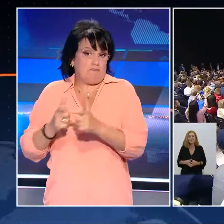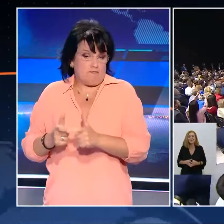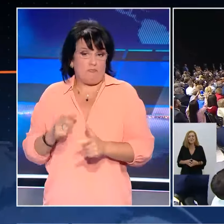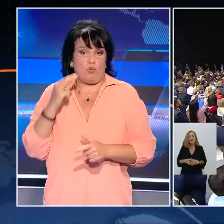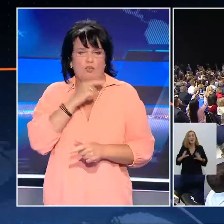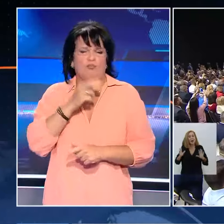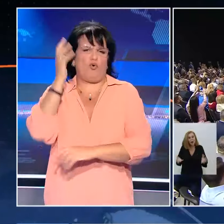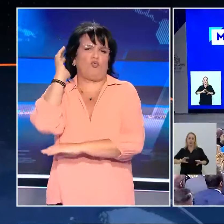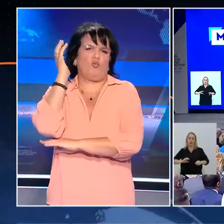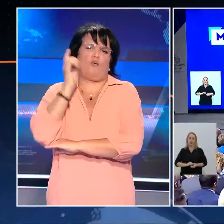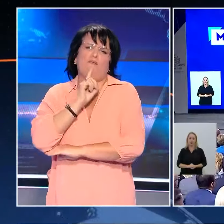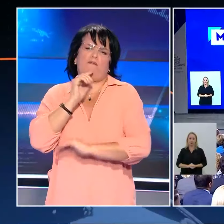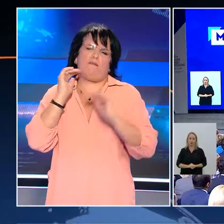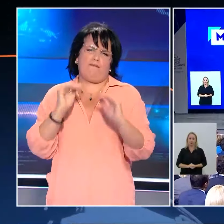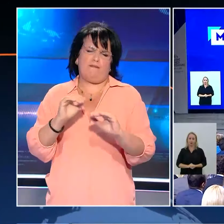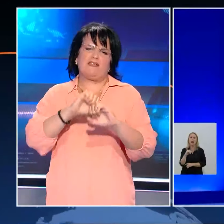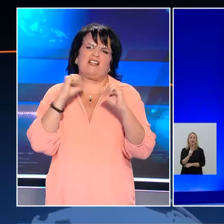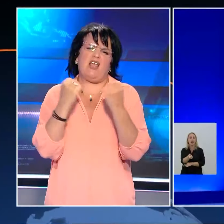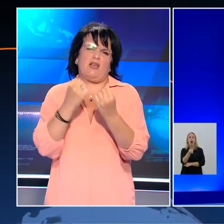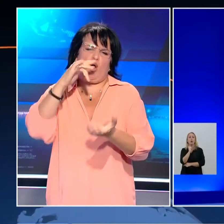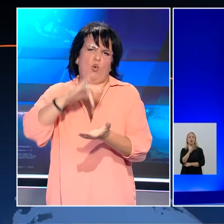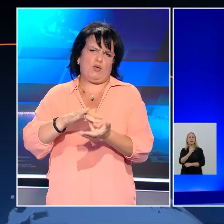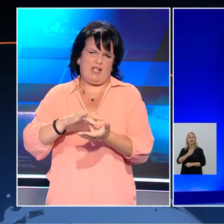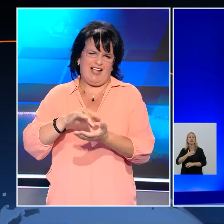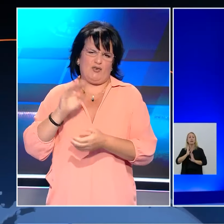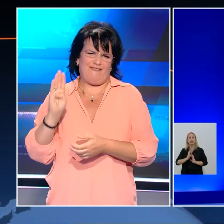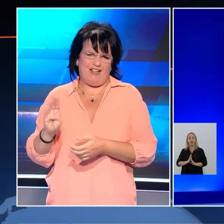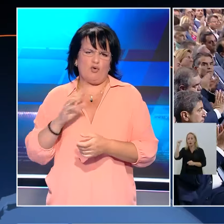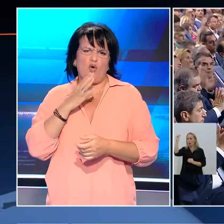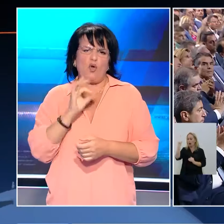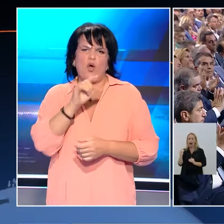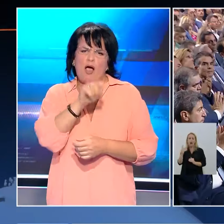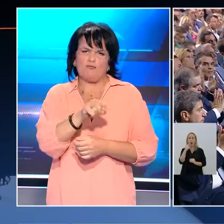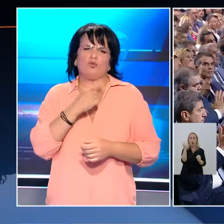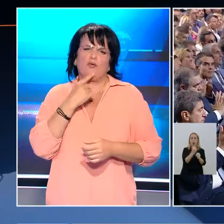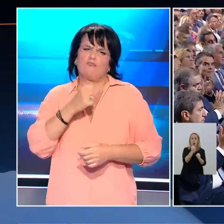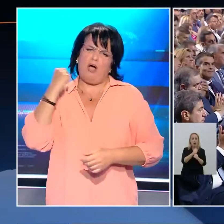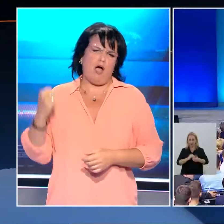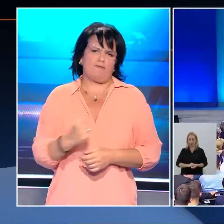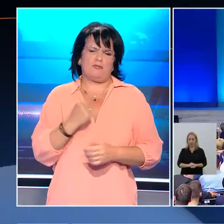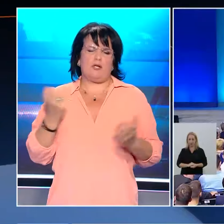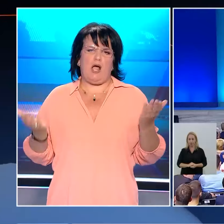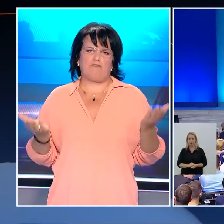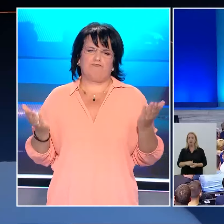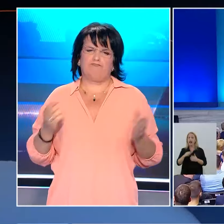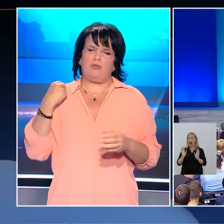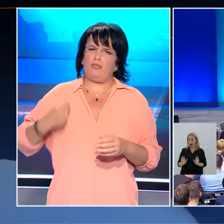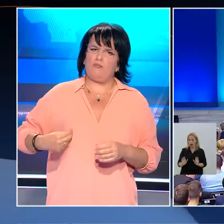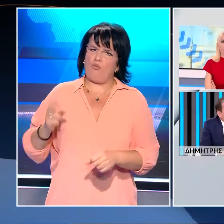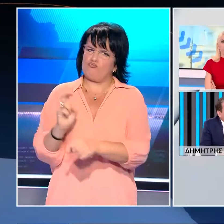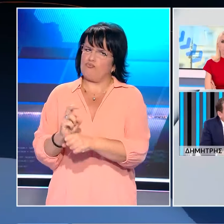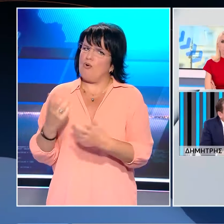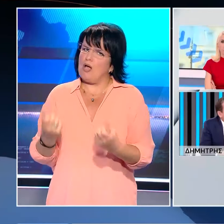καθιερωμένη ετήσια ομιλία του στο Βελίδιο Συνεδριακό Κέντρο. Όπως τονίζουν βουλευτές της Νέας Δημοκρατίας οι παροχές είναι αυστηρά ζυγισμένες με βάση τα δημοσιονομικά